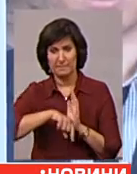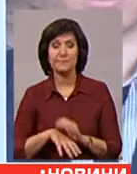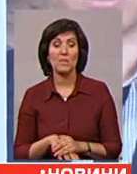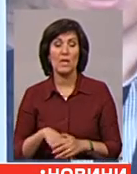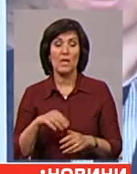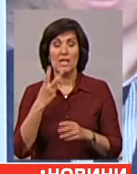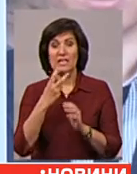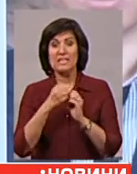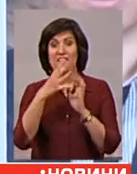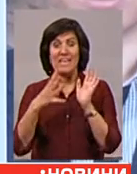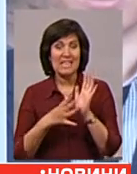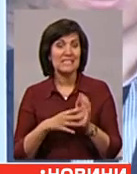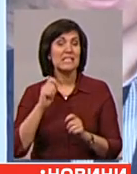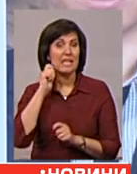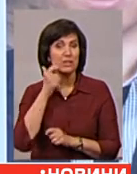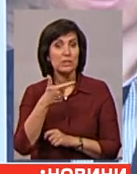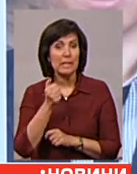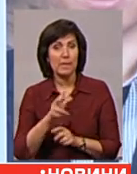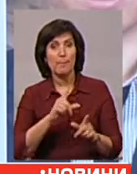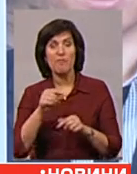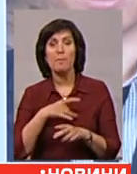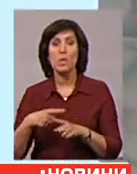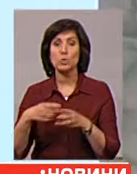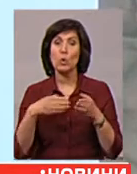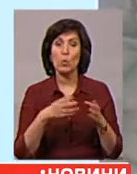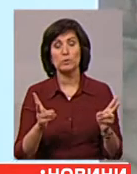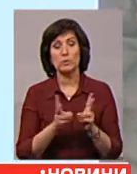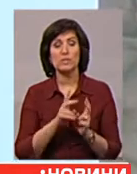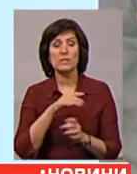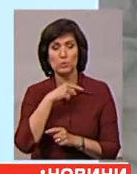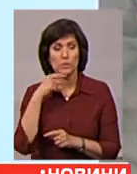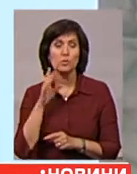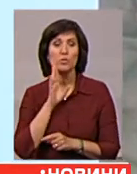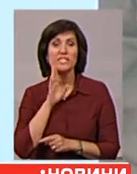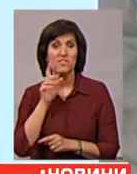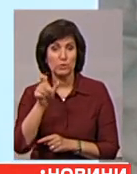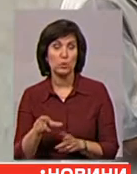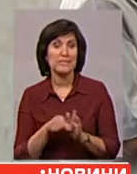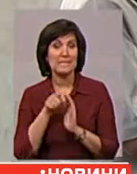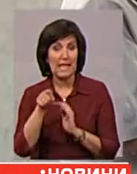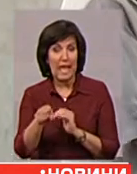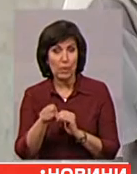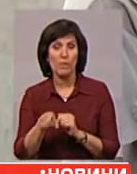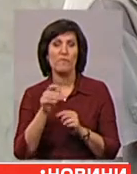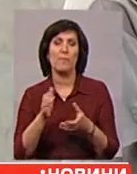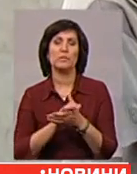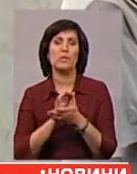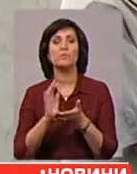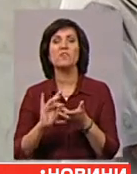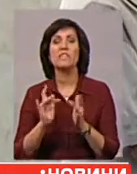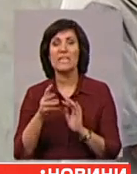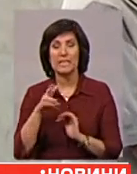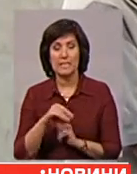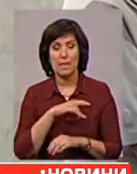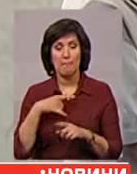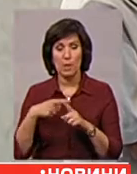Нагадаю, 19-річний Павло Гриб поїхав до білоруського Гомеля зустрітися з російською дівчиною. З нею, за словами батька, Павло познайомився в інтернеті.